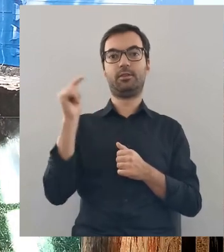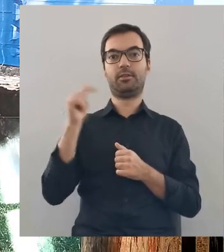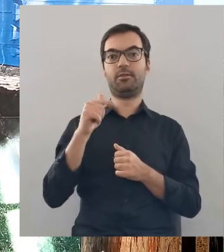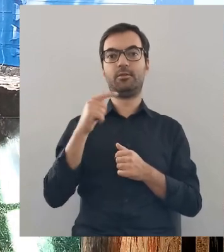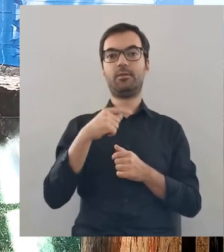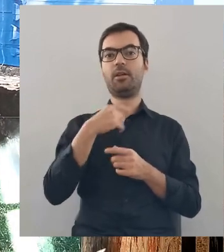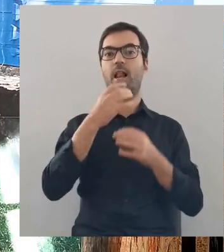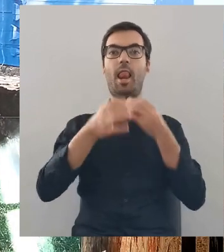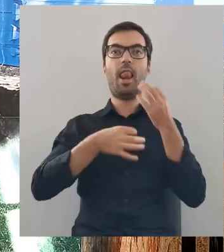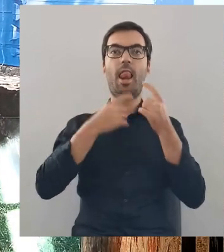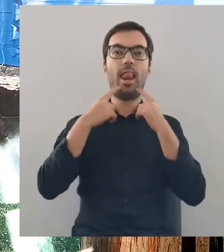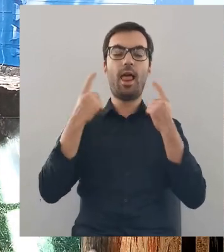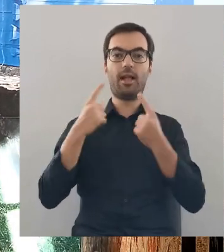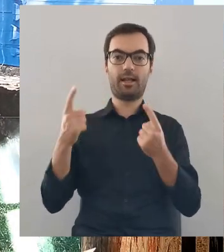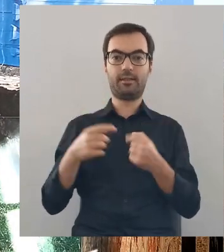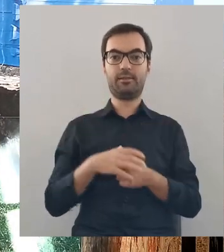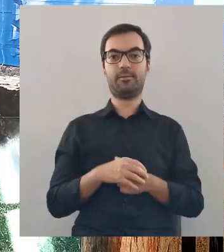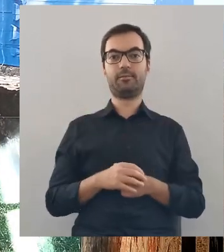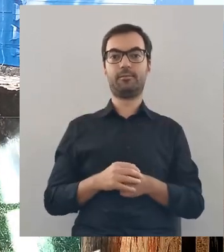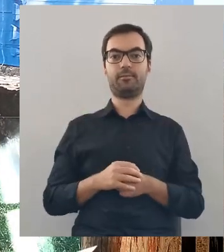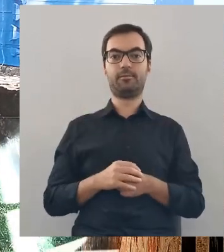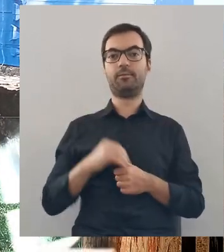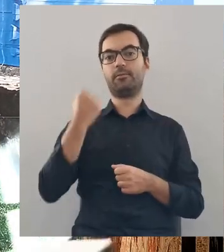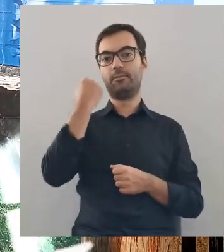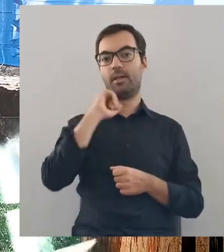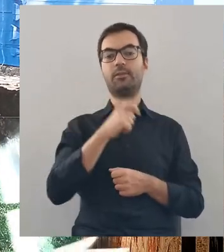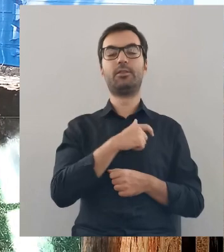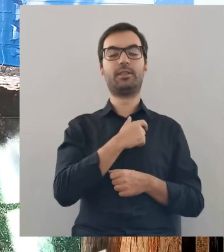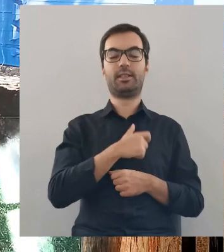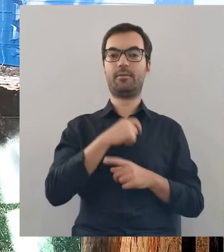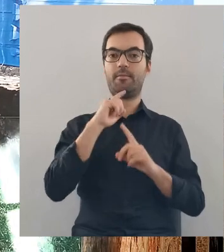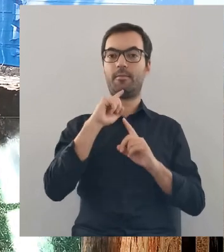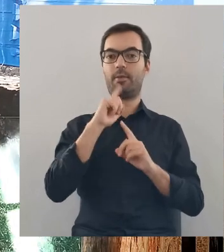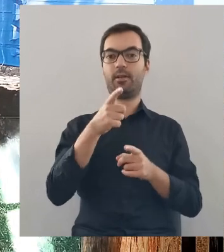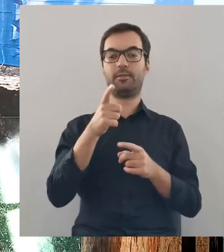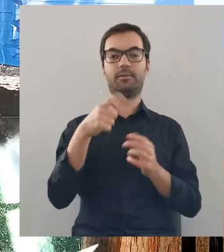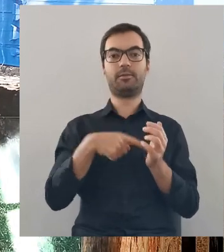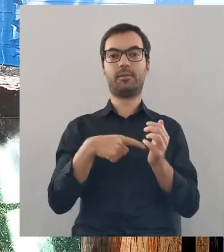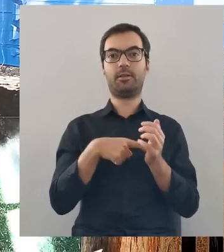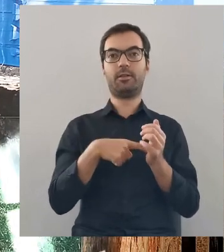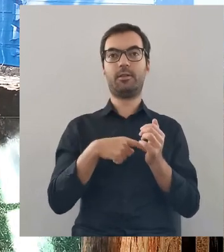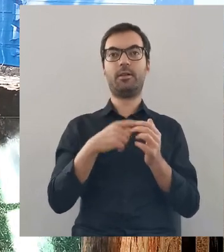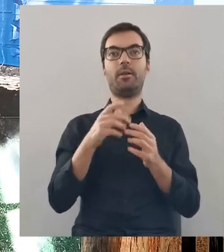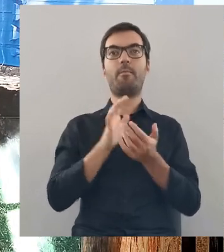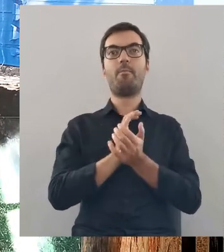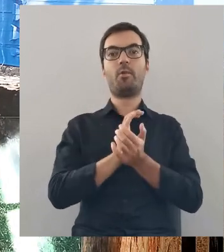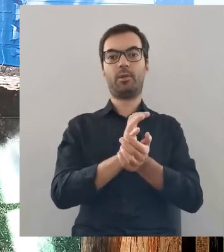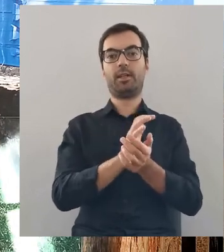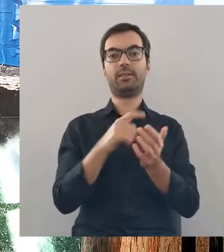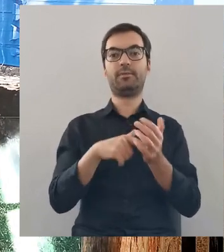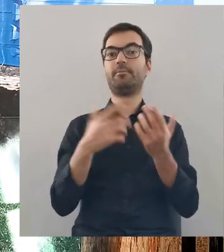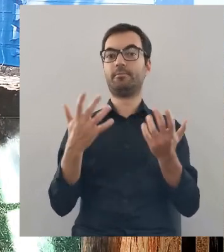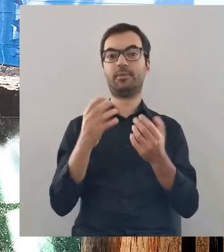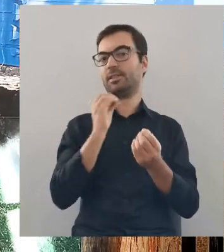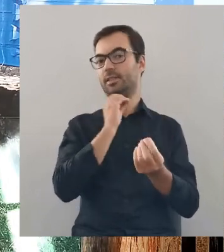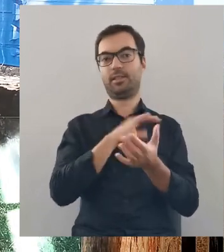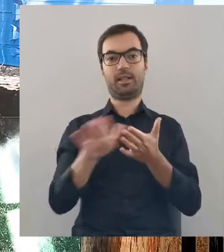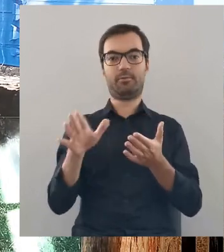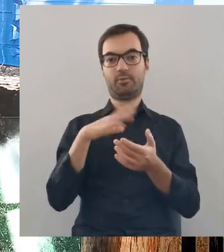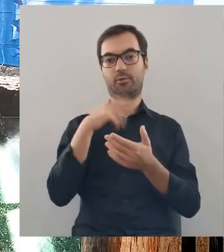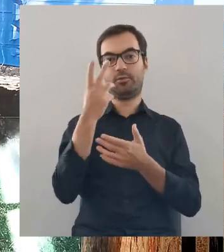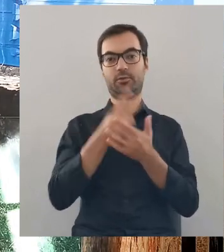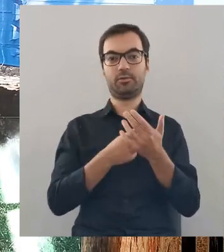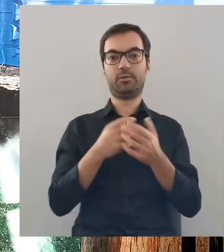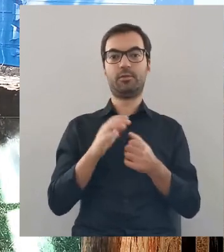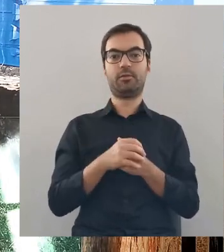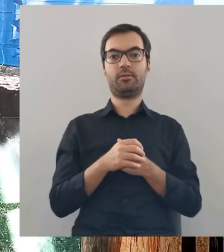jeszcze trzeba będzie po legendę zaraz sięgnąć, to bardzo serdecznie Państwu polecam taką publikację, która dostępna